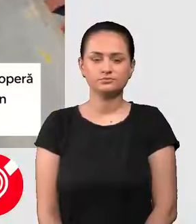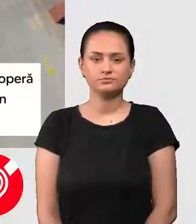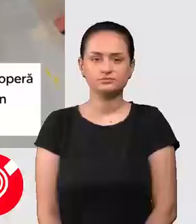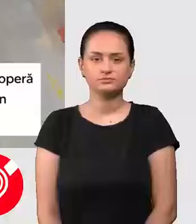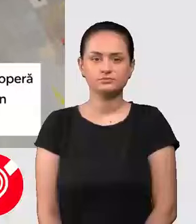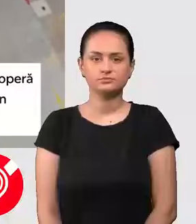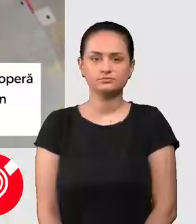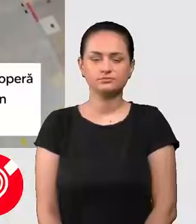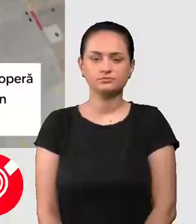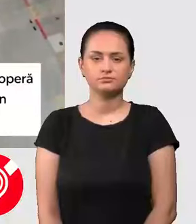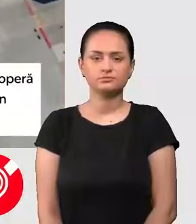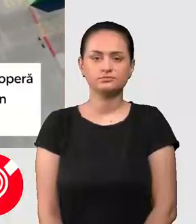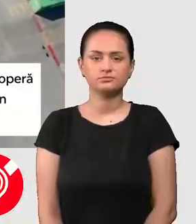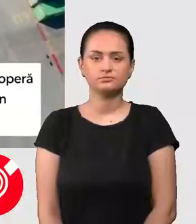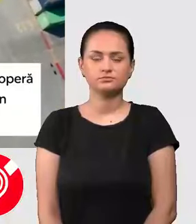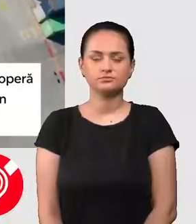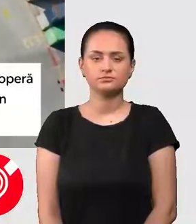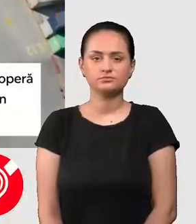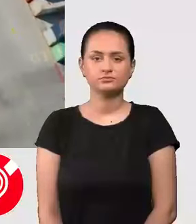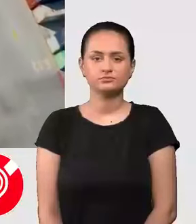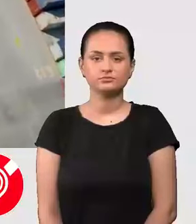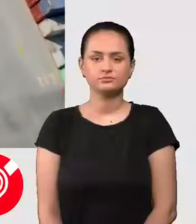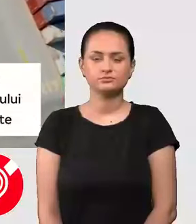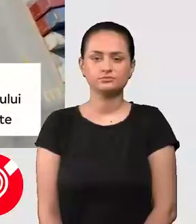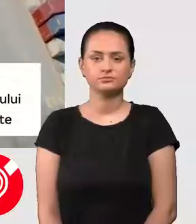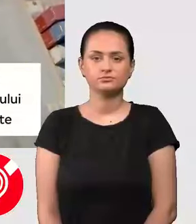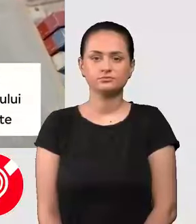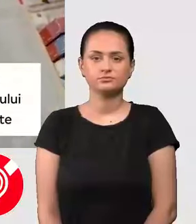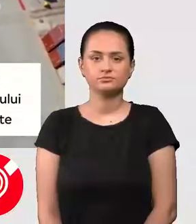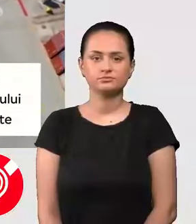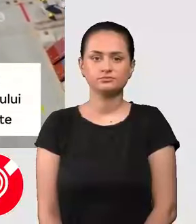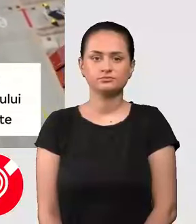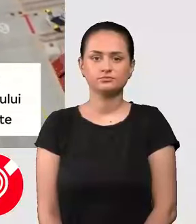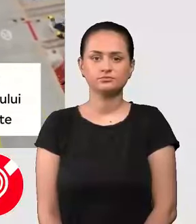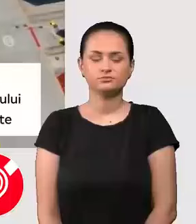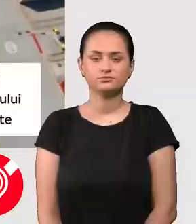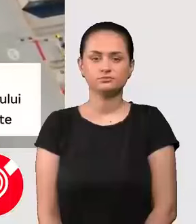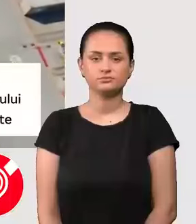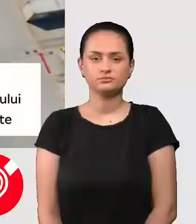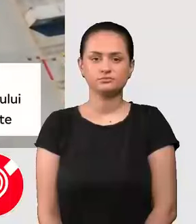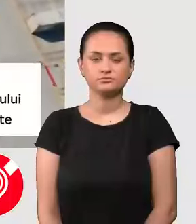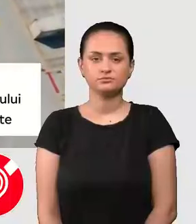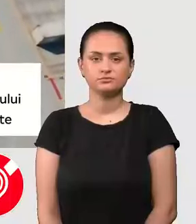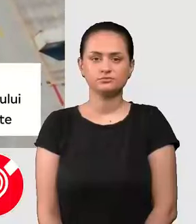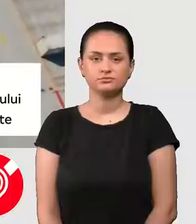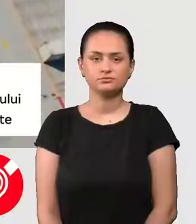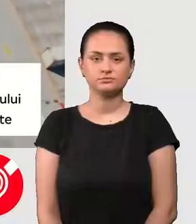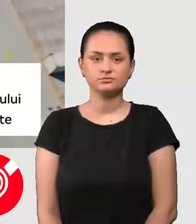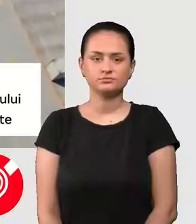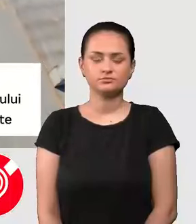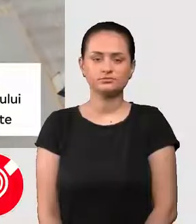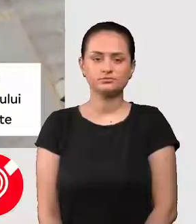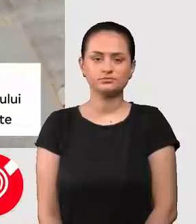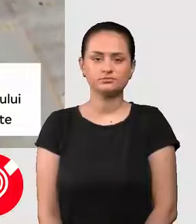URSS. Facilitatorul, așadar, a făcut falsuri pentru a ascunde destinația finală, înregistrând adrese în țările